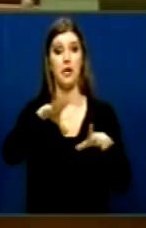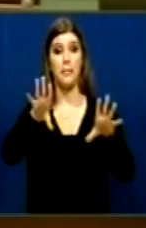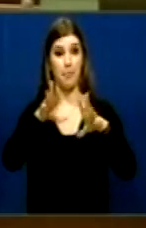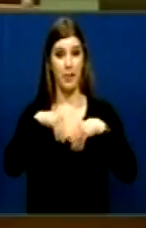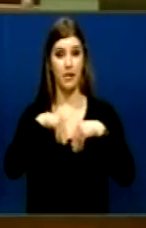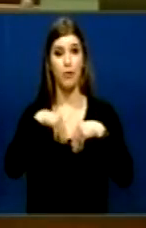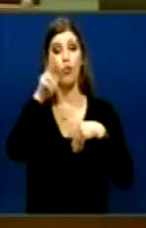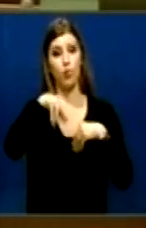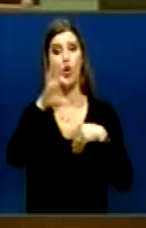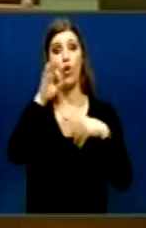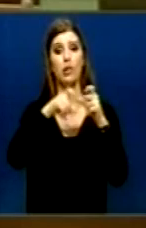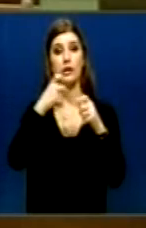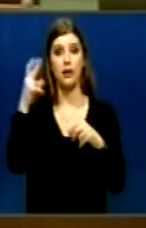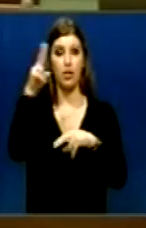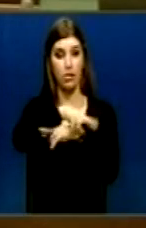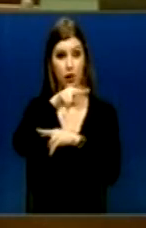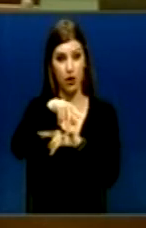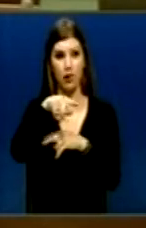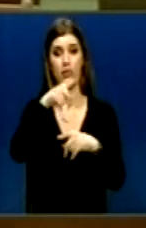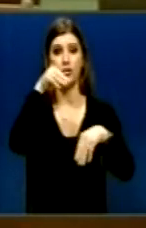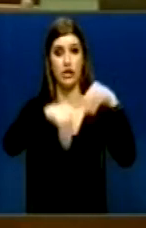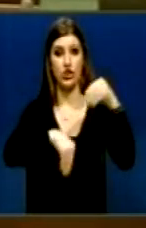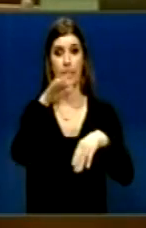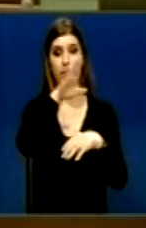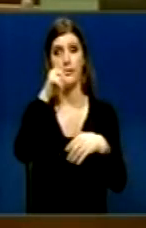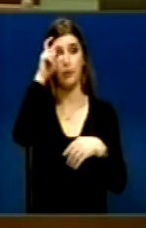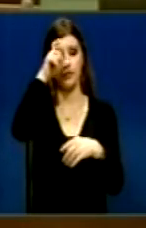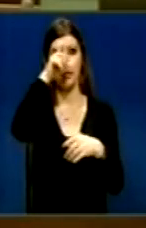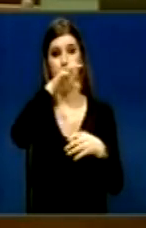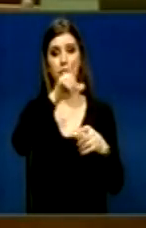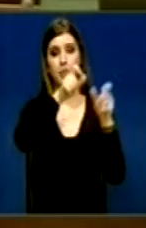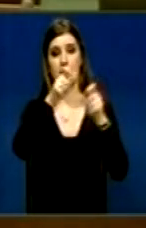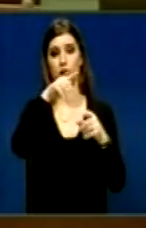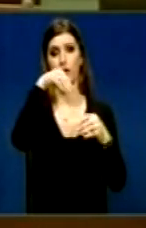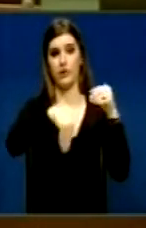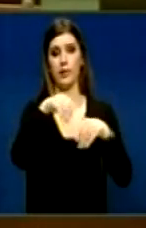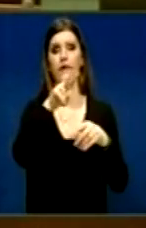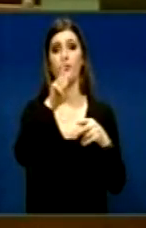shkelje e kushtetutës E dhe shkelje shumë e ronde kushtetutës Po